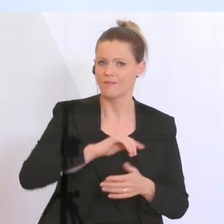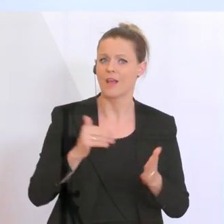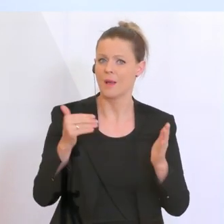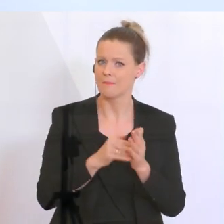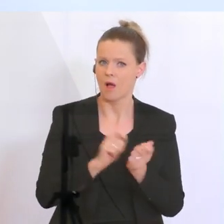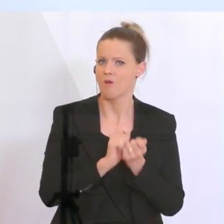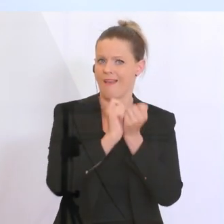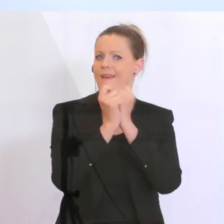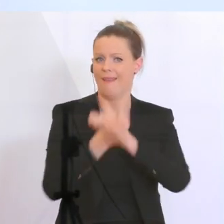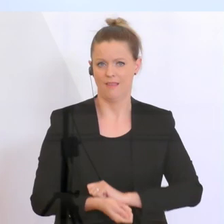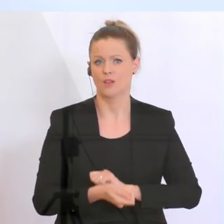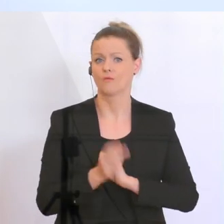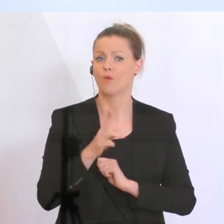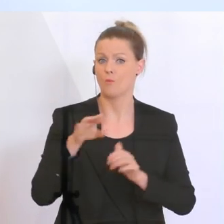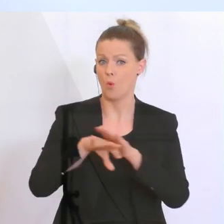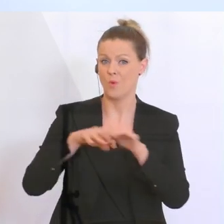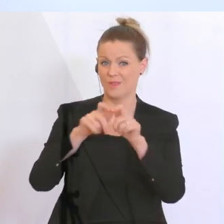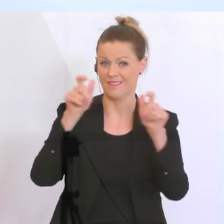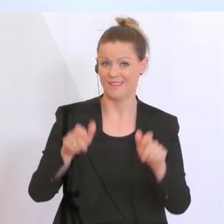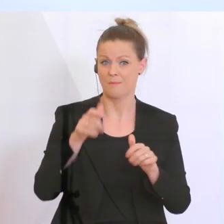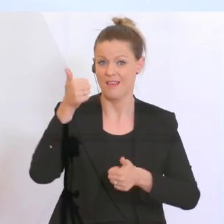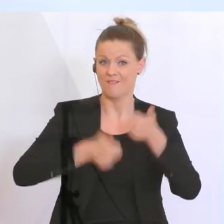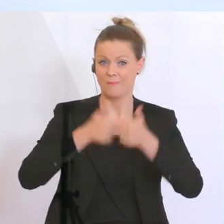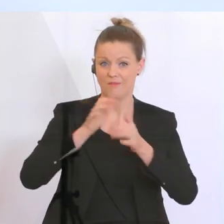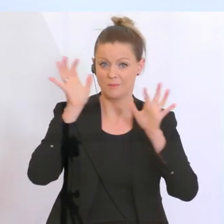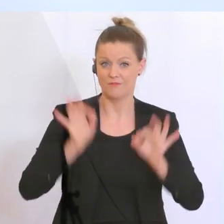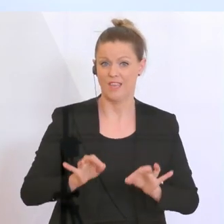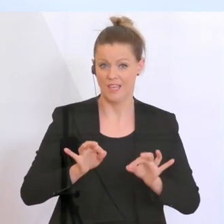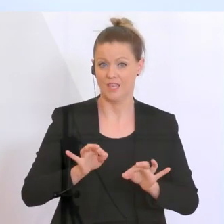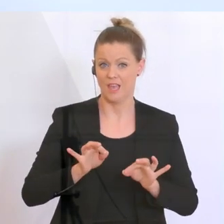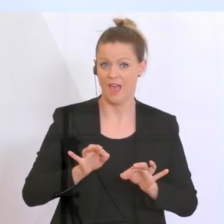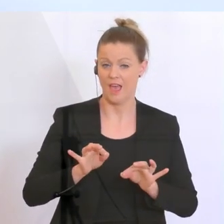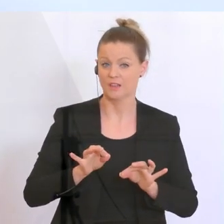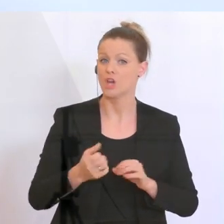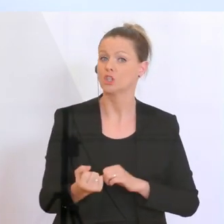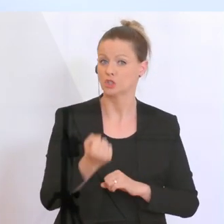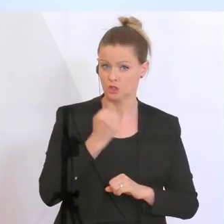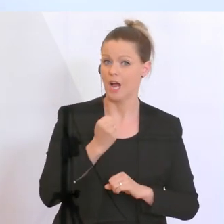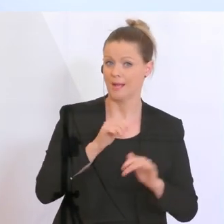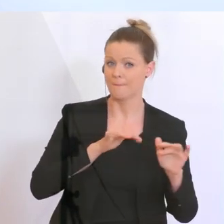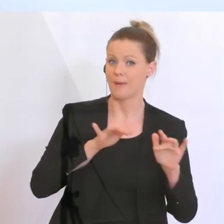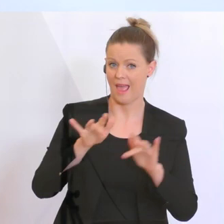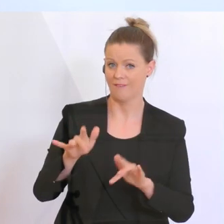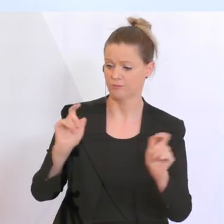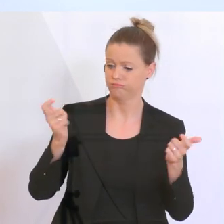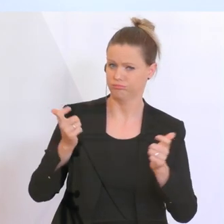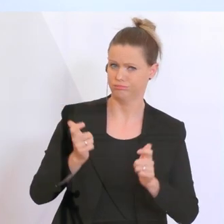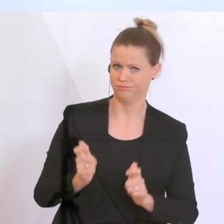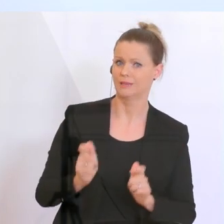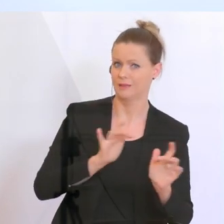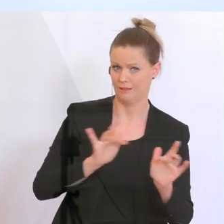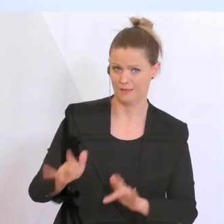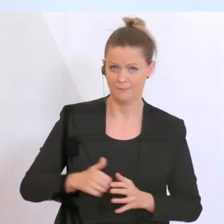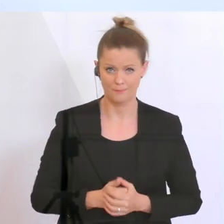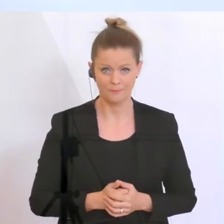machen müssen, weil unsere Unternehmen in der Wettbewerbsfähigkeit beeinflusst und stark zurückgedrängt werden.